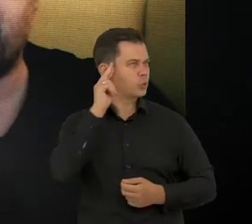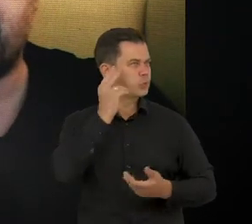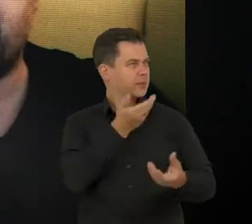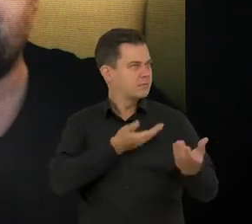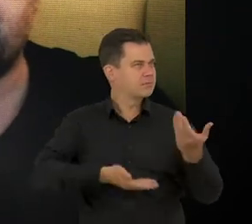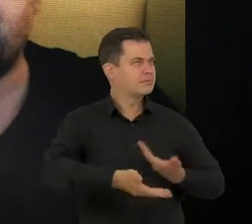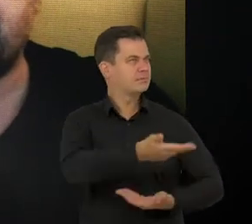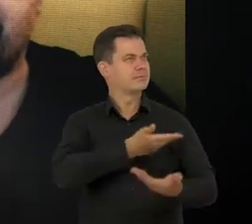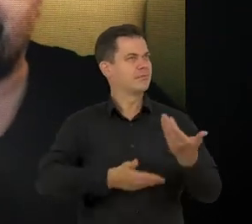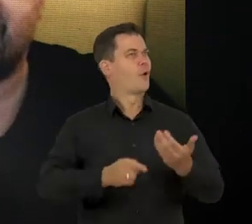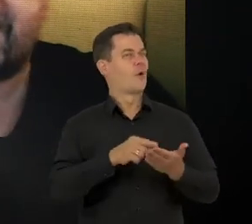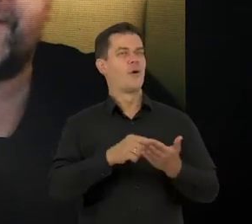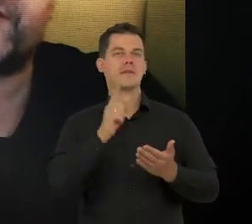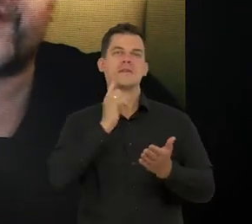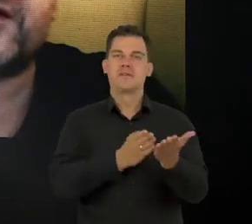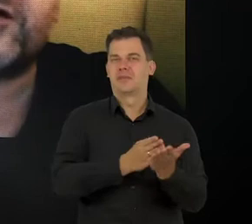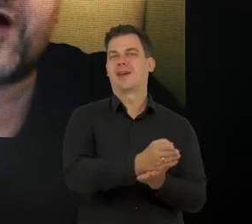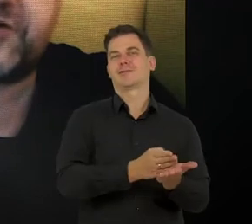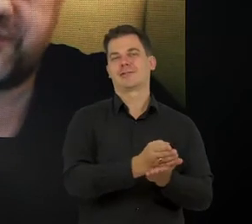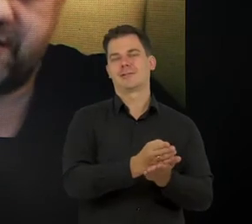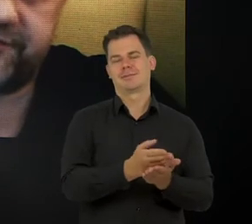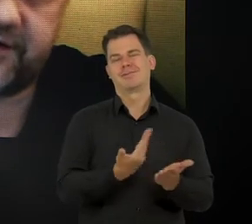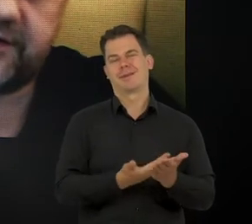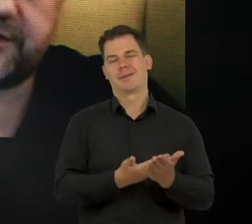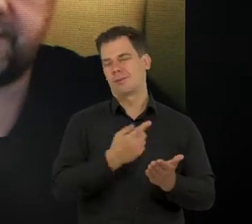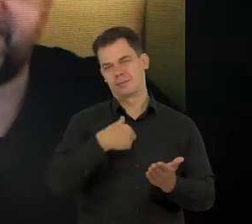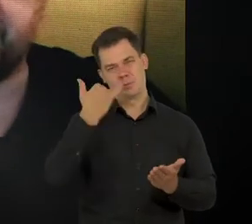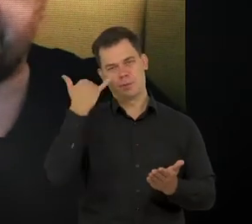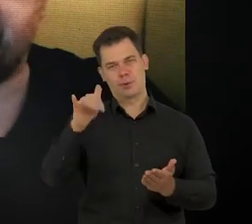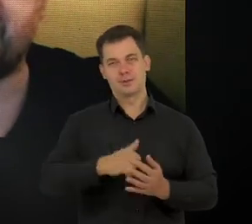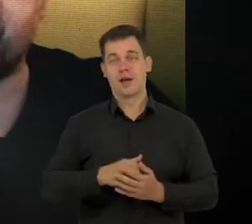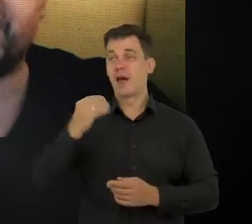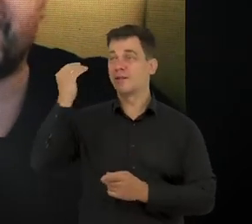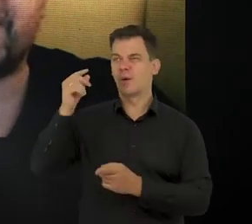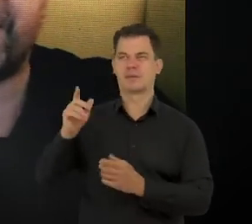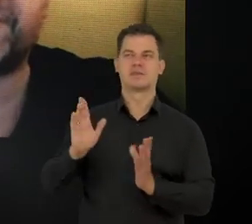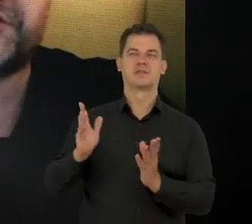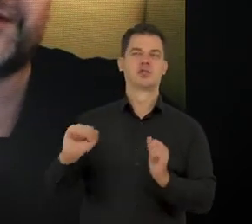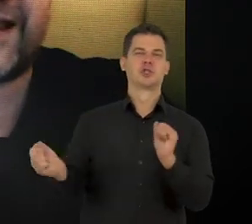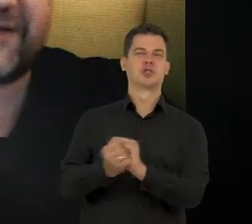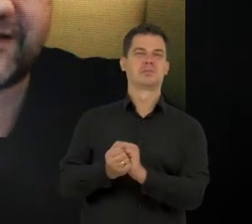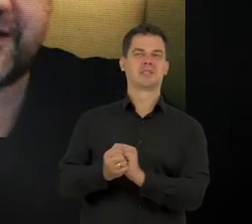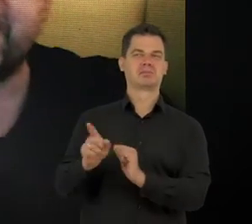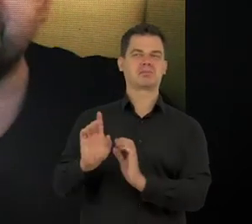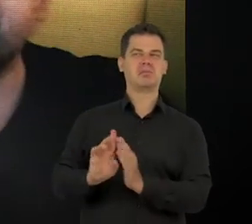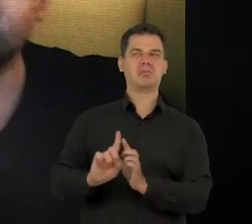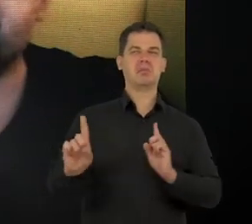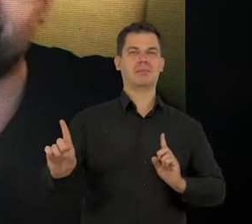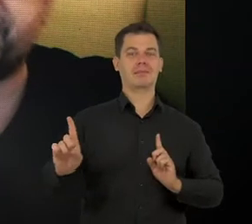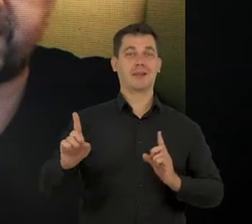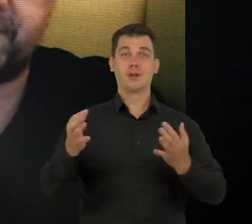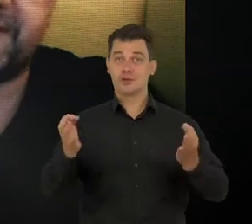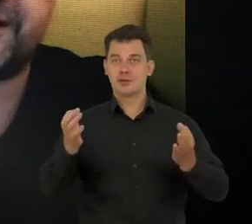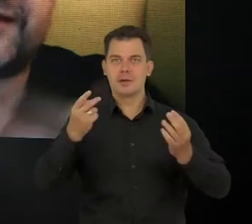takie zjawisko wiarygodności w tej relacji. Naukowcy tego nie dają, są zimni, dalecy i